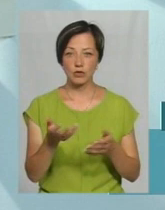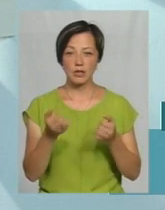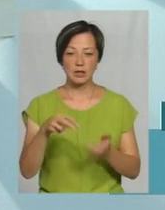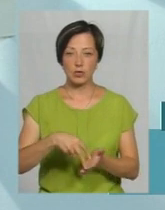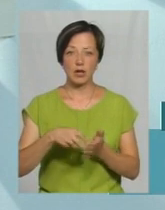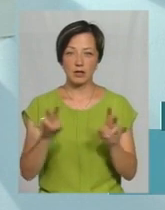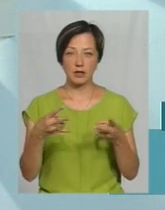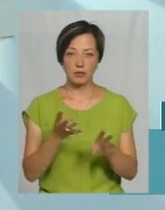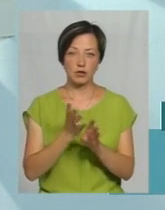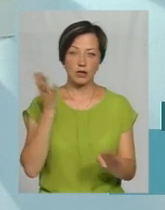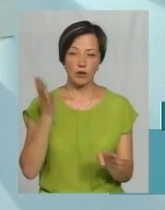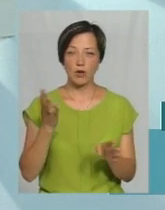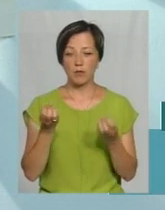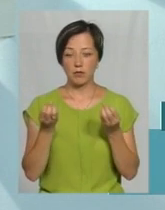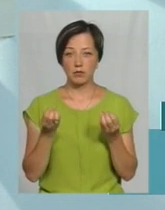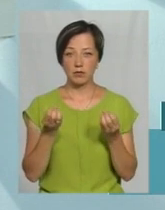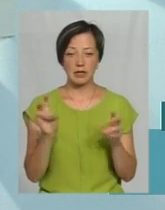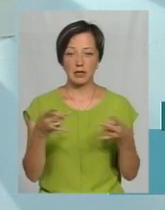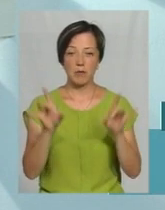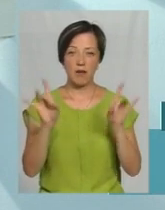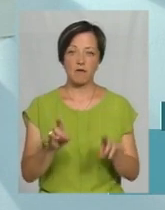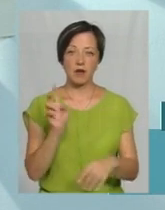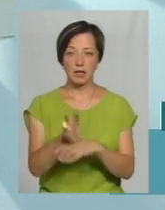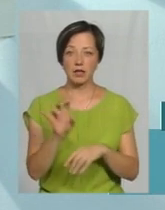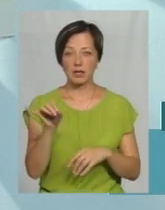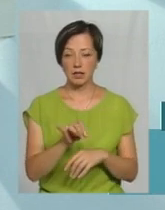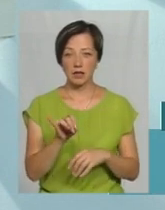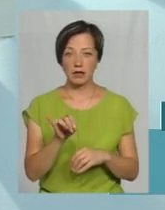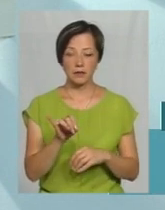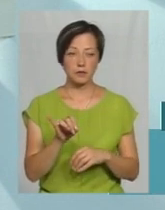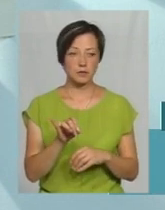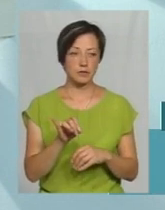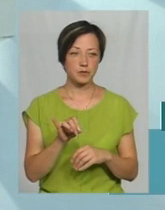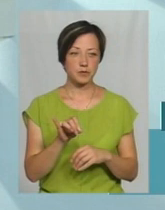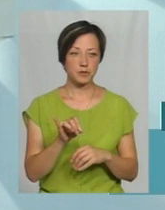треба не стояти, не йти в чергу, не треба йти в кафе. І, скажімо так,